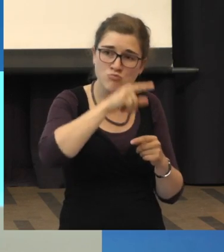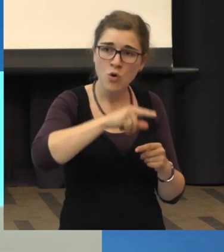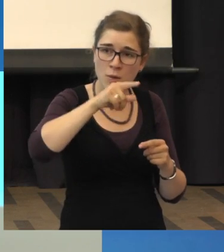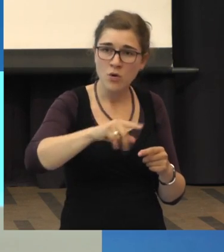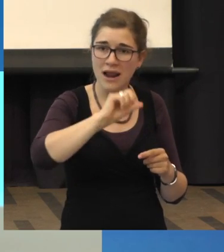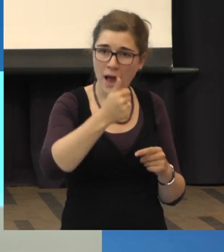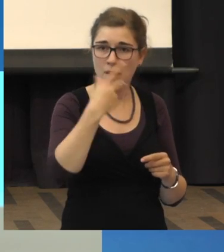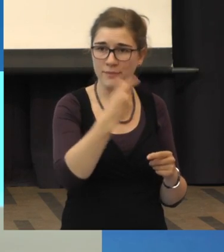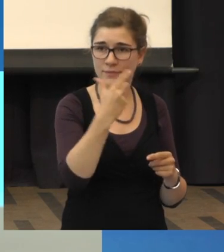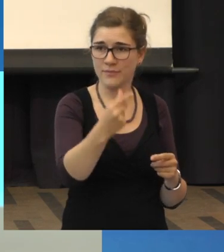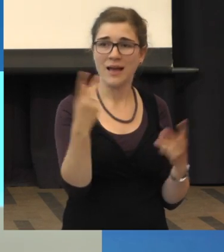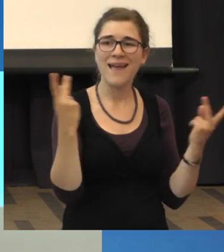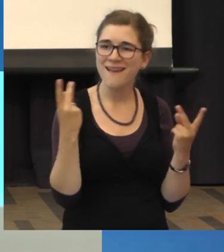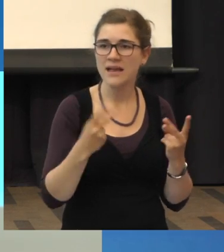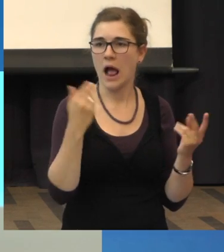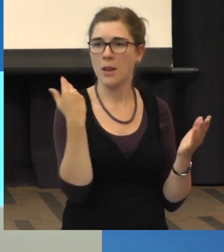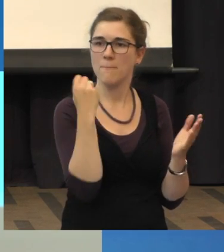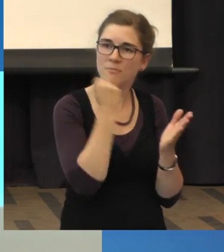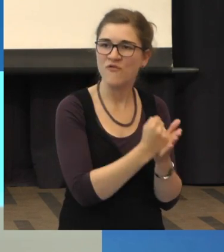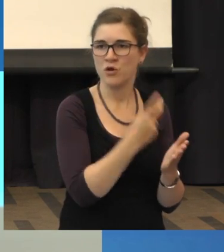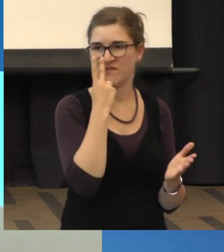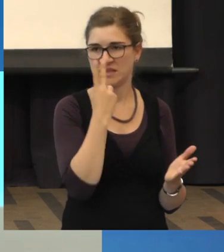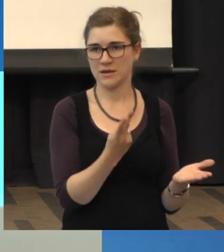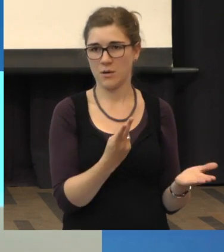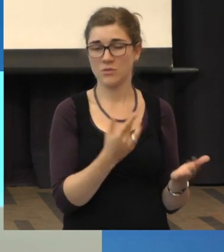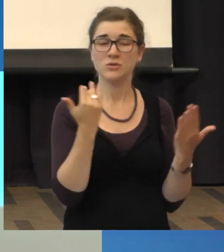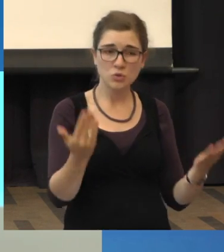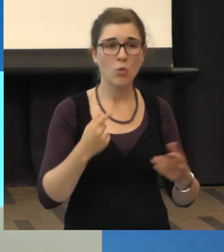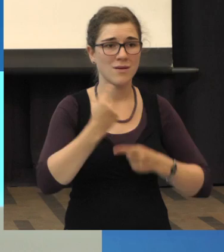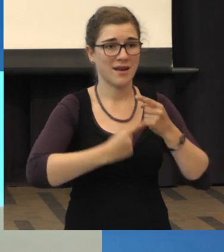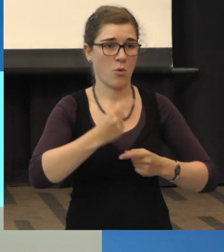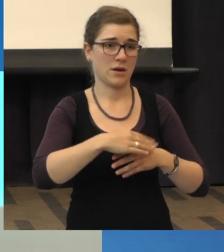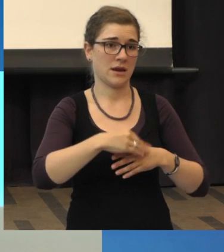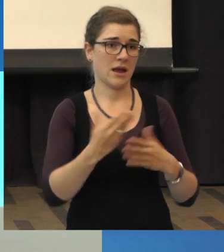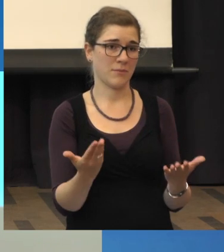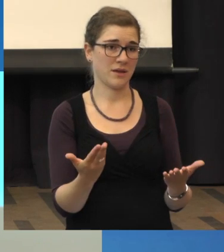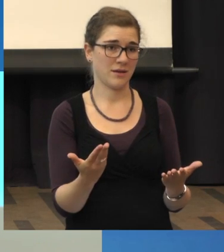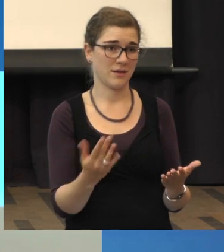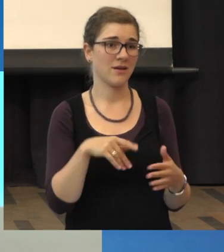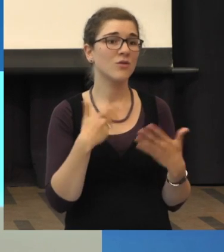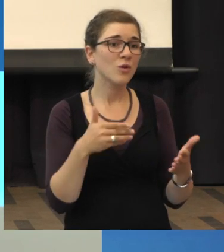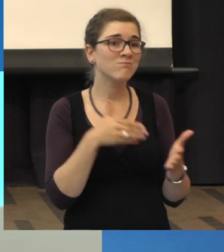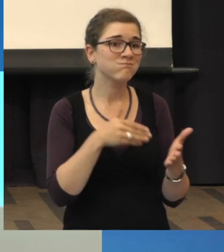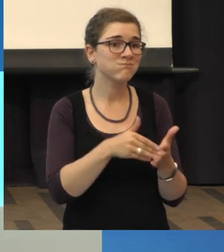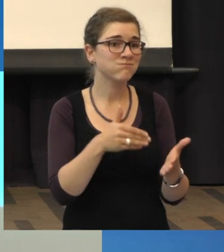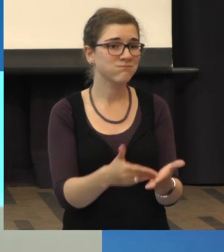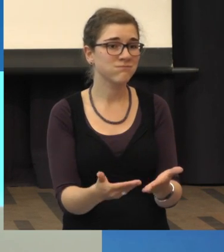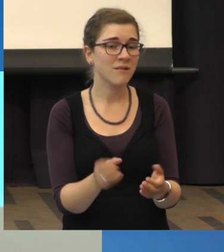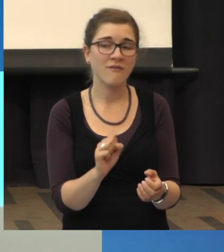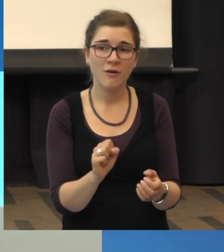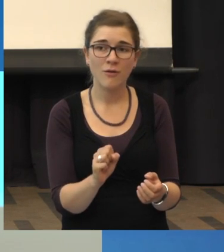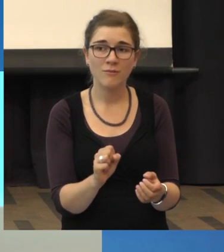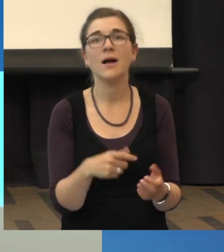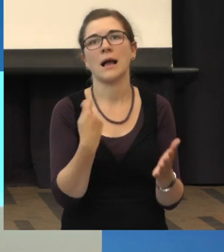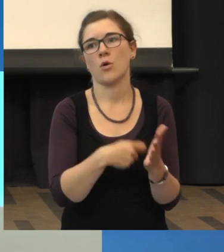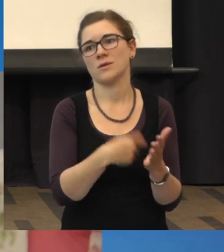unabhängig wie der Befund war. Und eigentlich ist das eine Dauertherapie. Und was uns daran hindert, das zu machen, ist dieser extrem